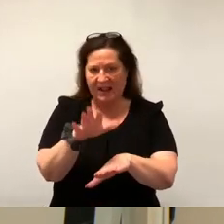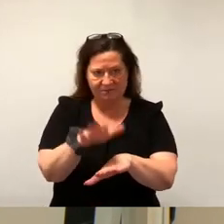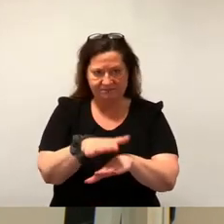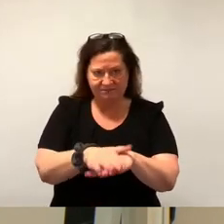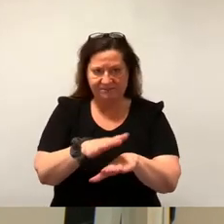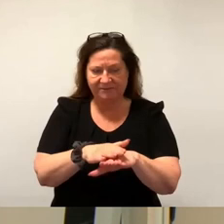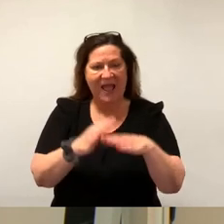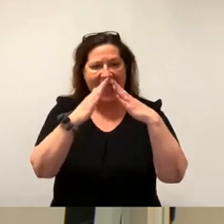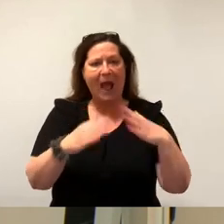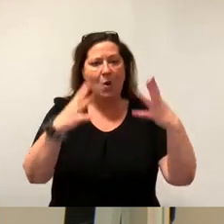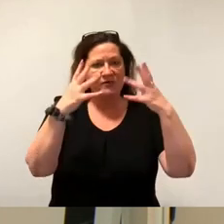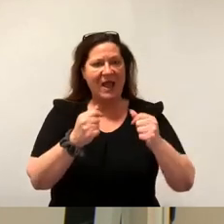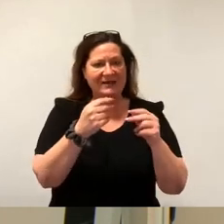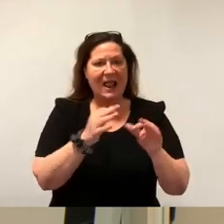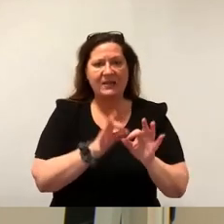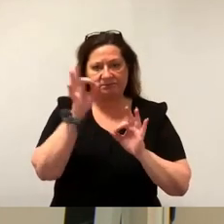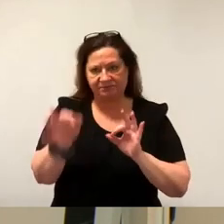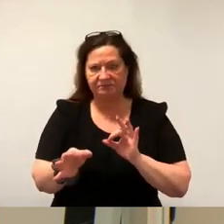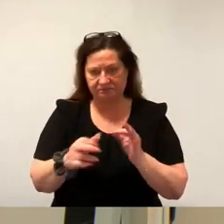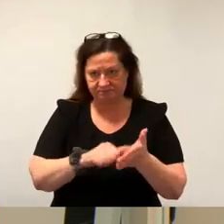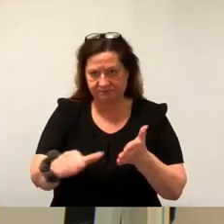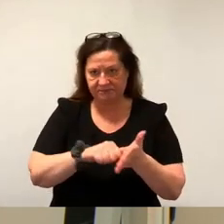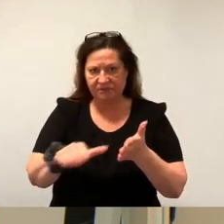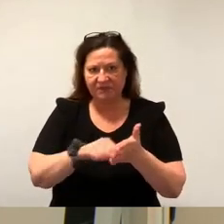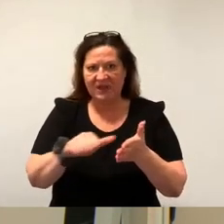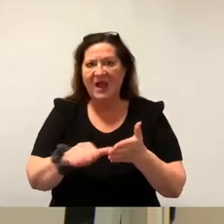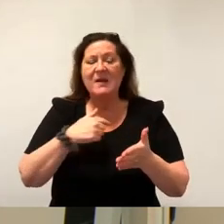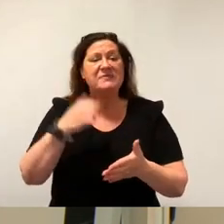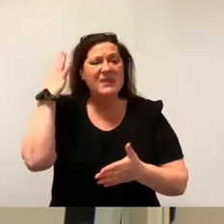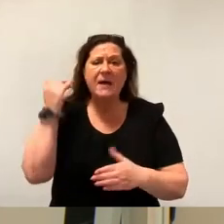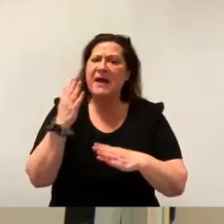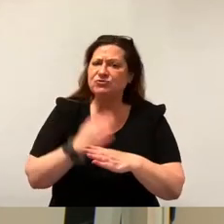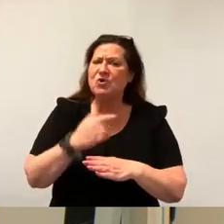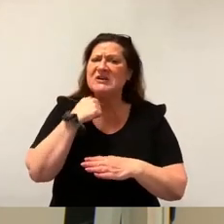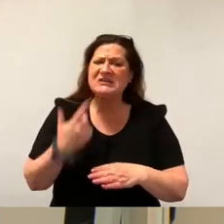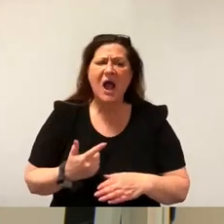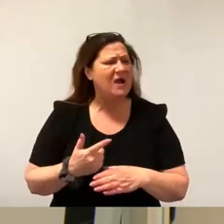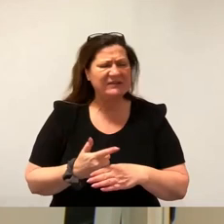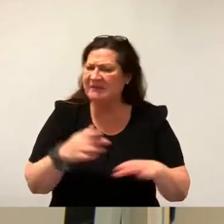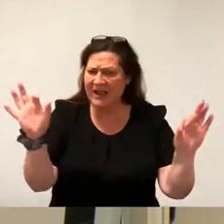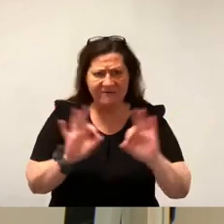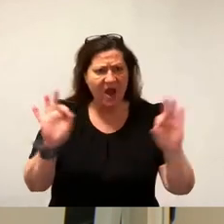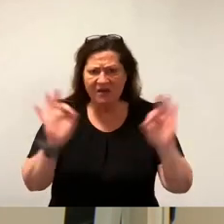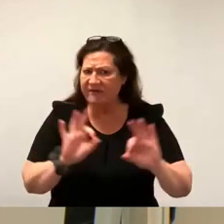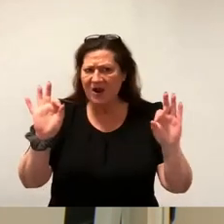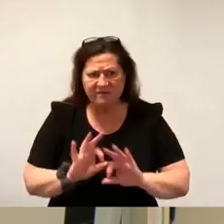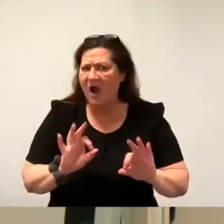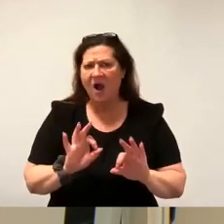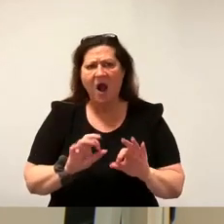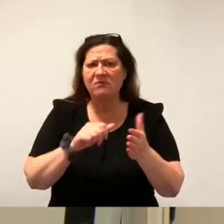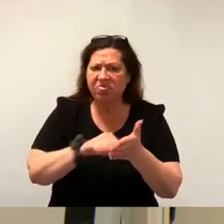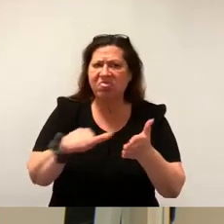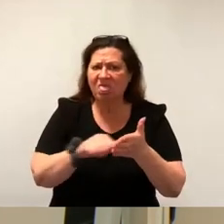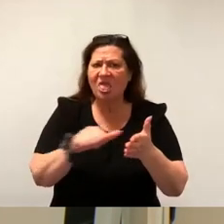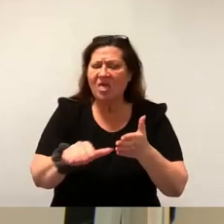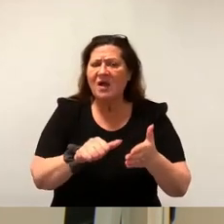Haushalt. Ich nannte es damals die Büchse der Pandora. Und genau das ist eingetreten. Das ist ja mit dem scheinbar endlosen